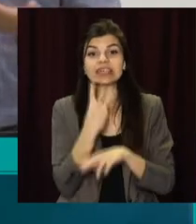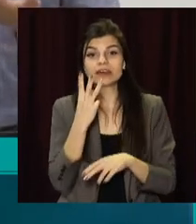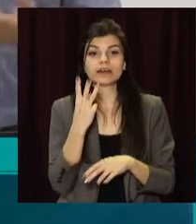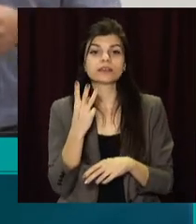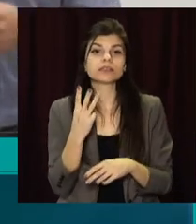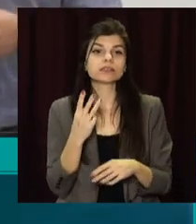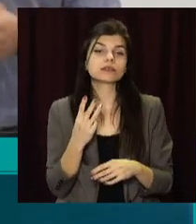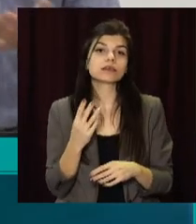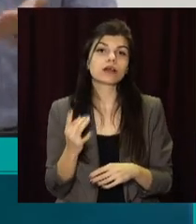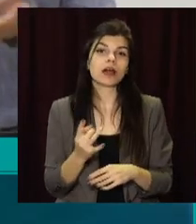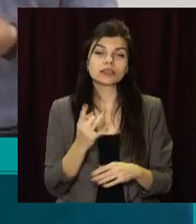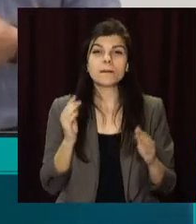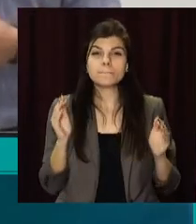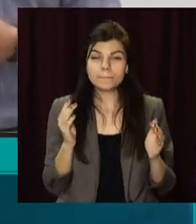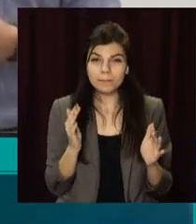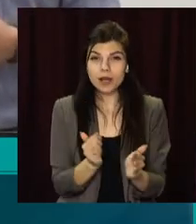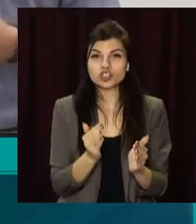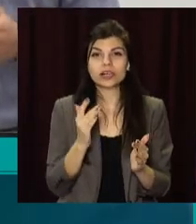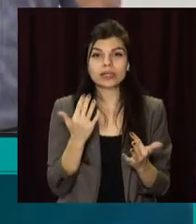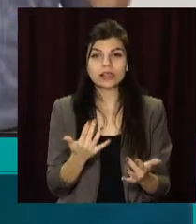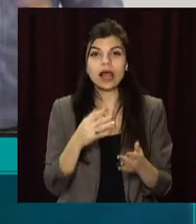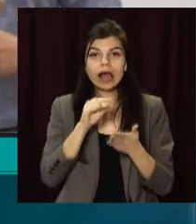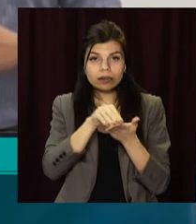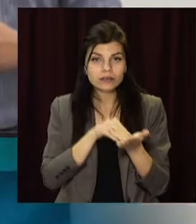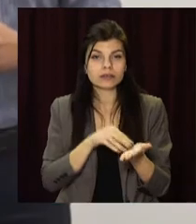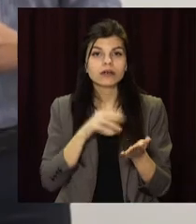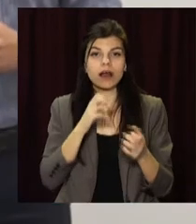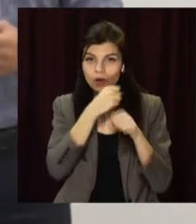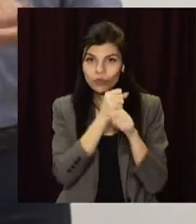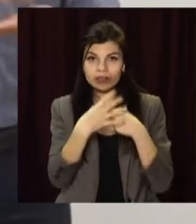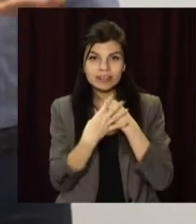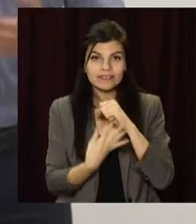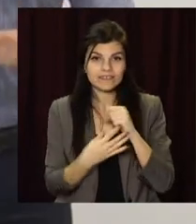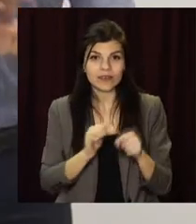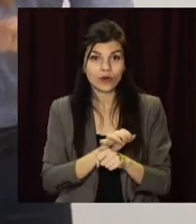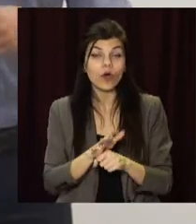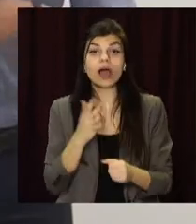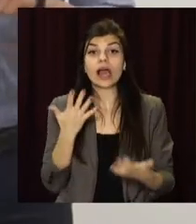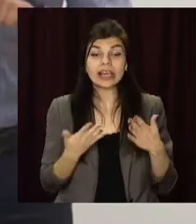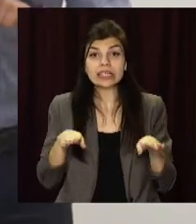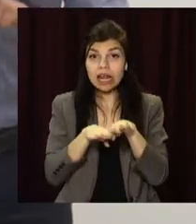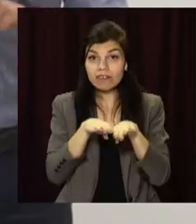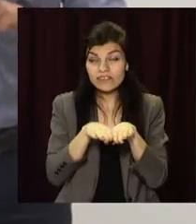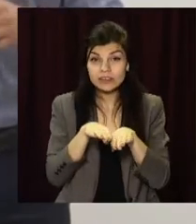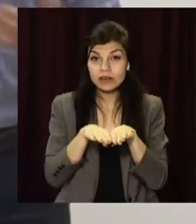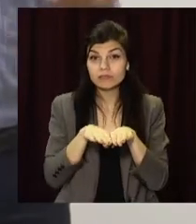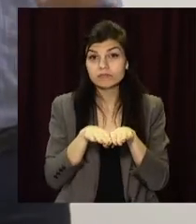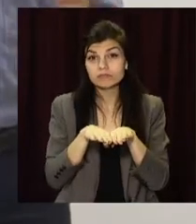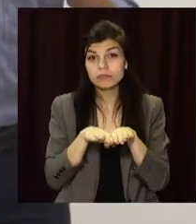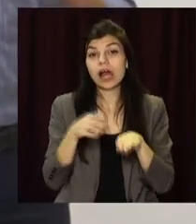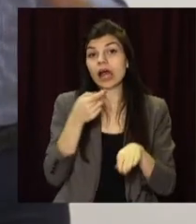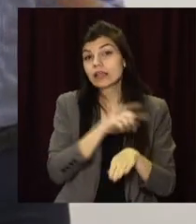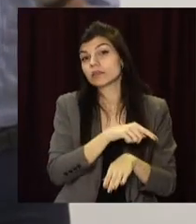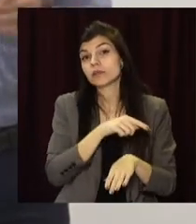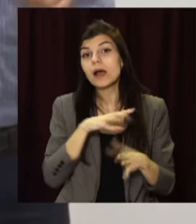більше ніж в три рази менша кількість реєстрації захворюваності на ковід-19, якщо рівняти